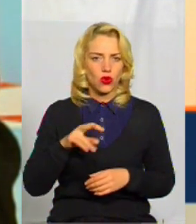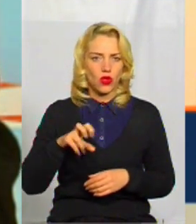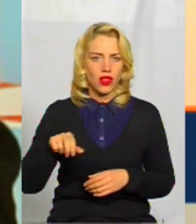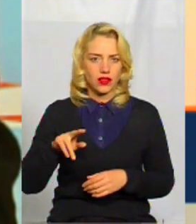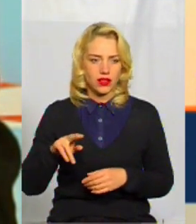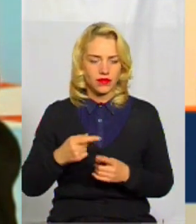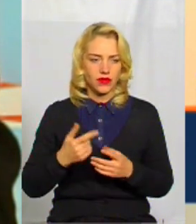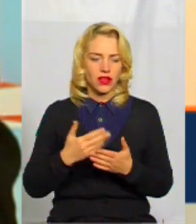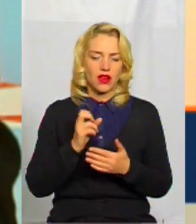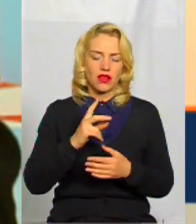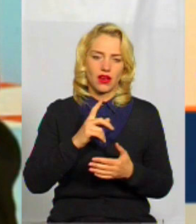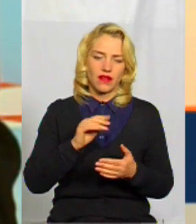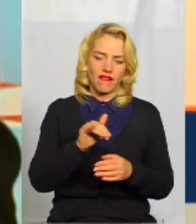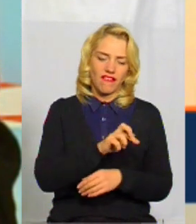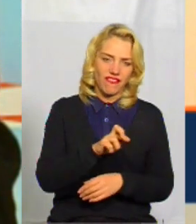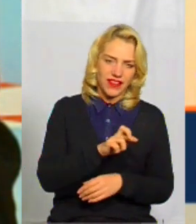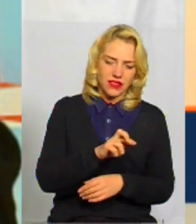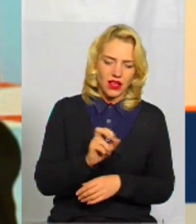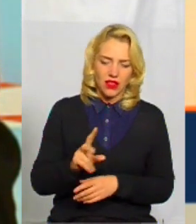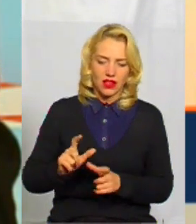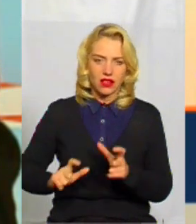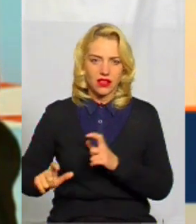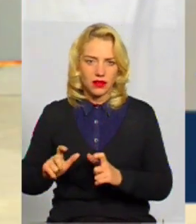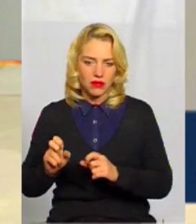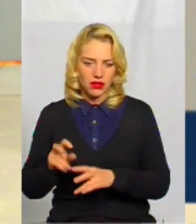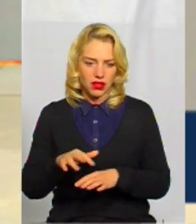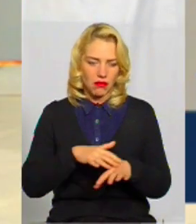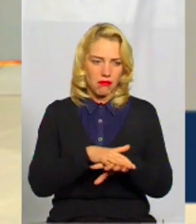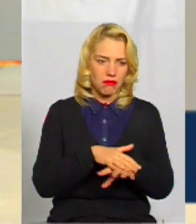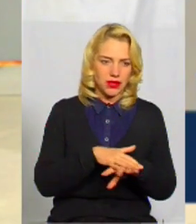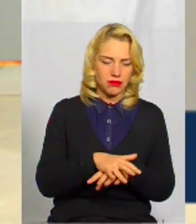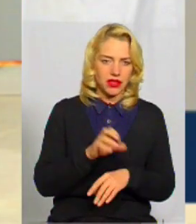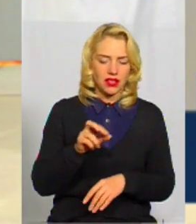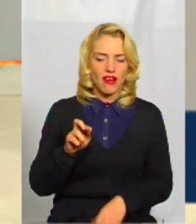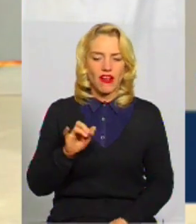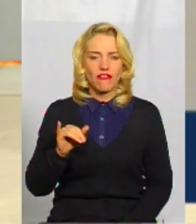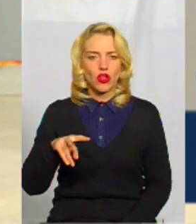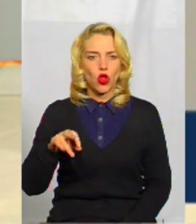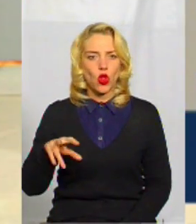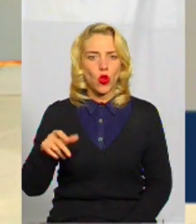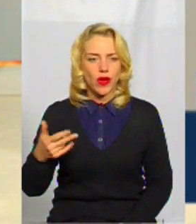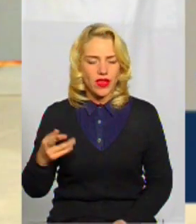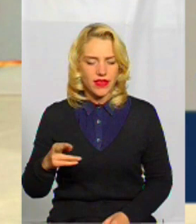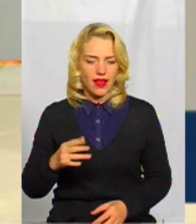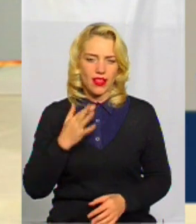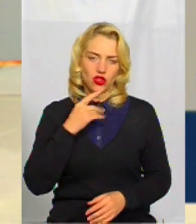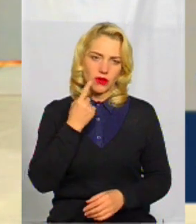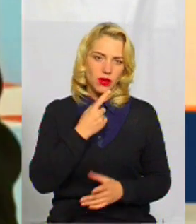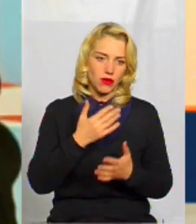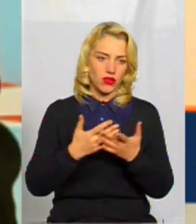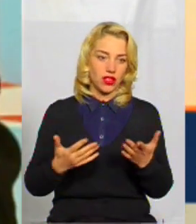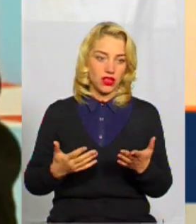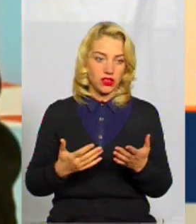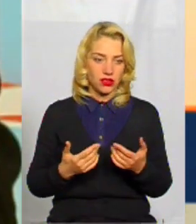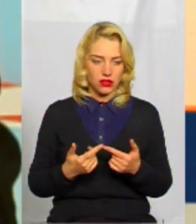це з точки зору фізики, з точки зору хімії, з точки зору математики, з точки зору філології, з точки зору іноземних мов і так далі, і так далі.